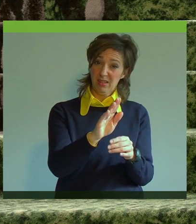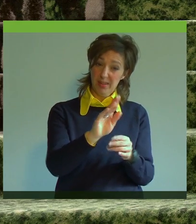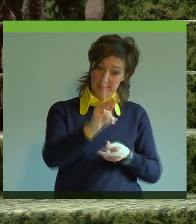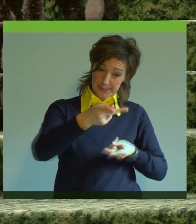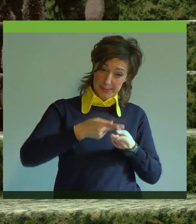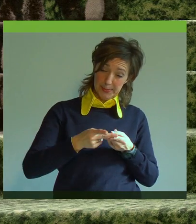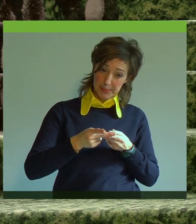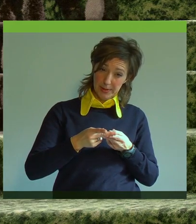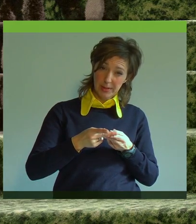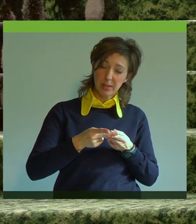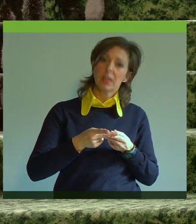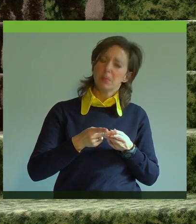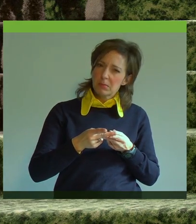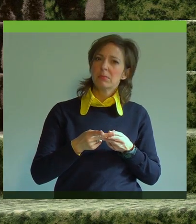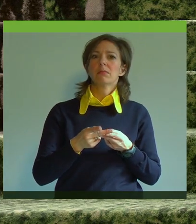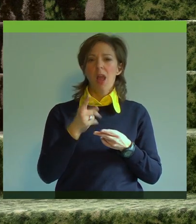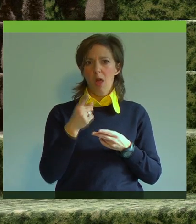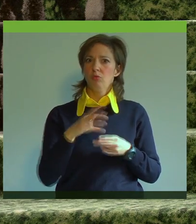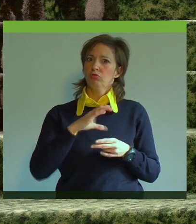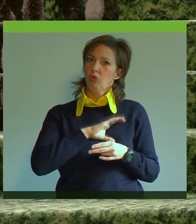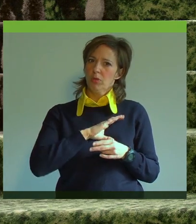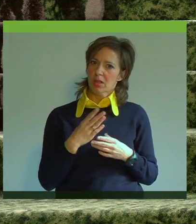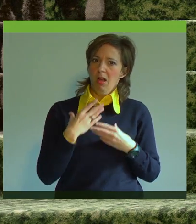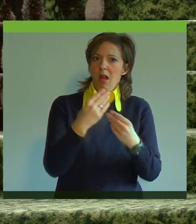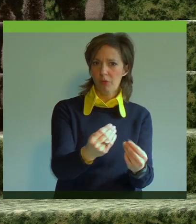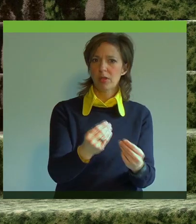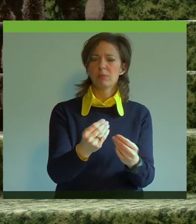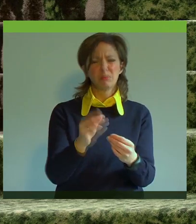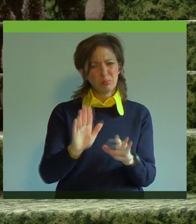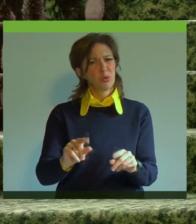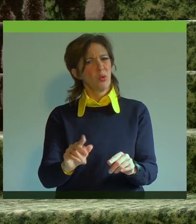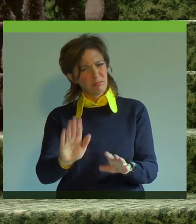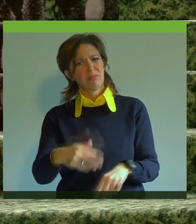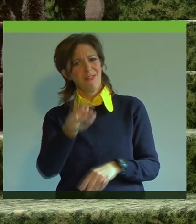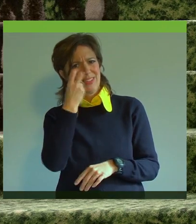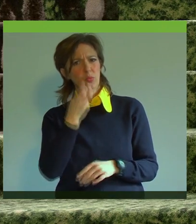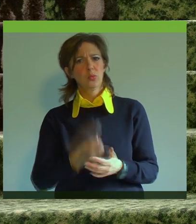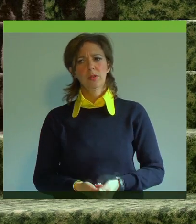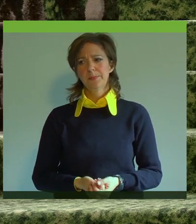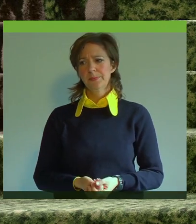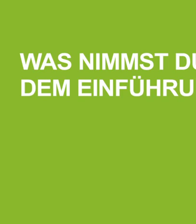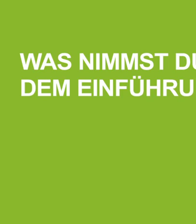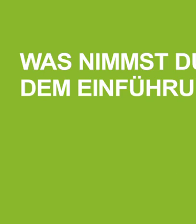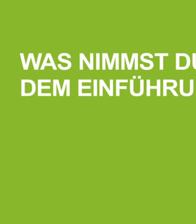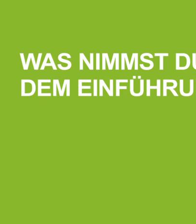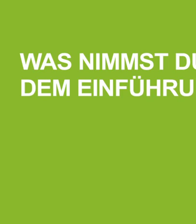Rolle. Und wenn man dahinter steht, glaube ich, dann hat man auch eine Chance, hier aufgenommen zu werden. Und dann sollte man es auf jeden Fall versuchen.